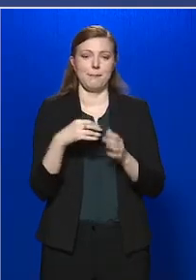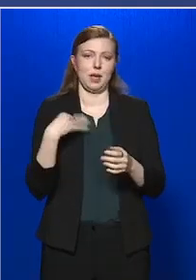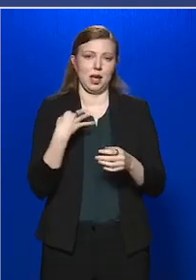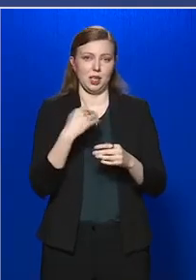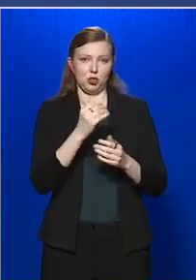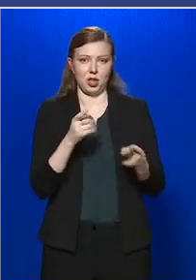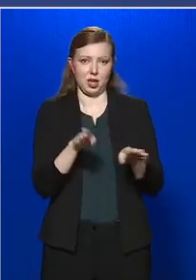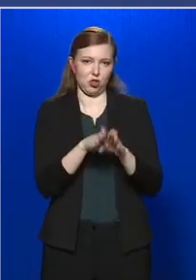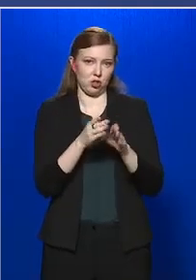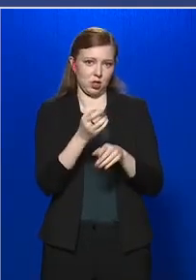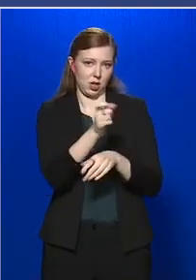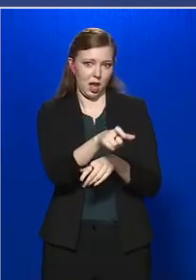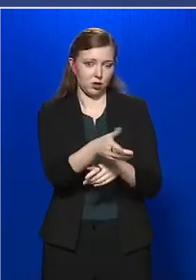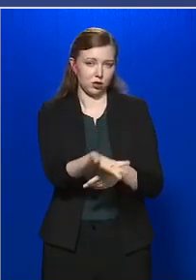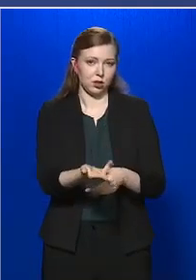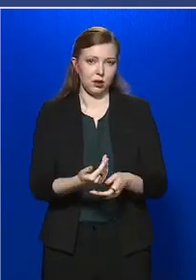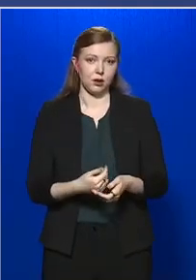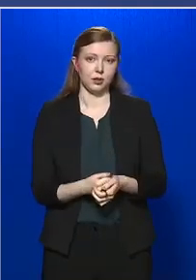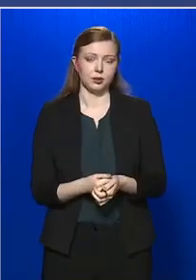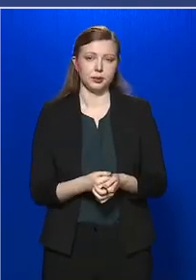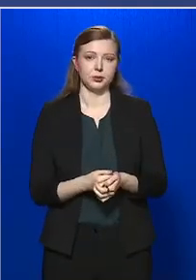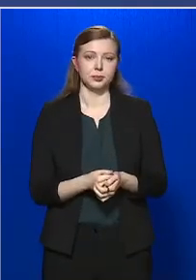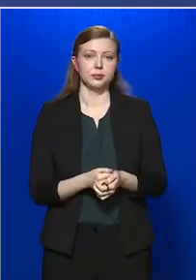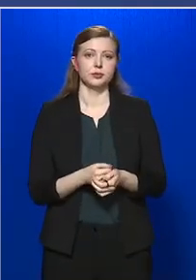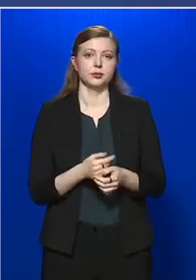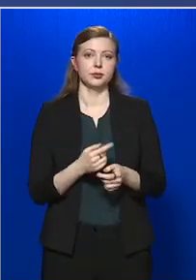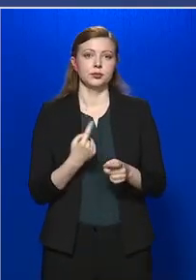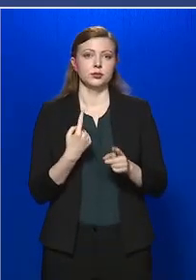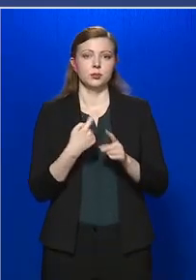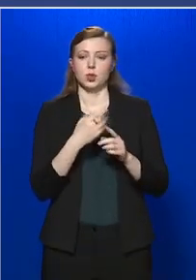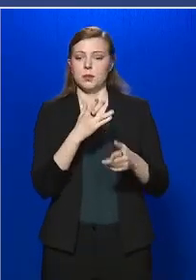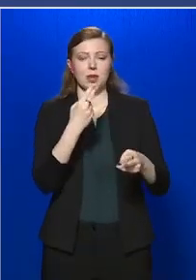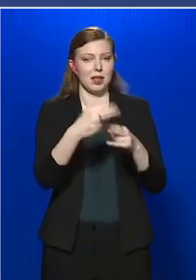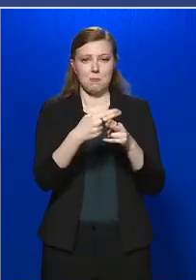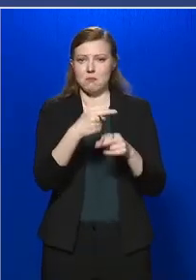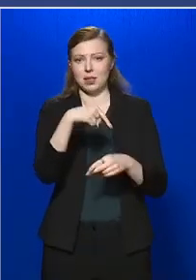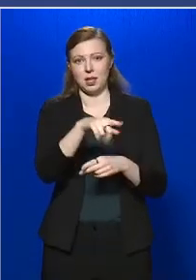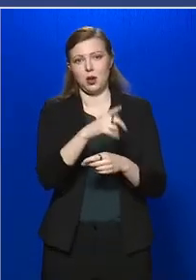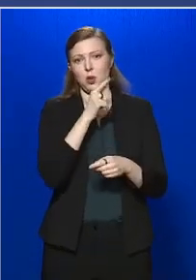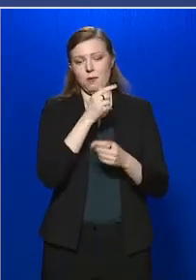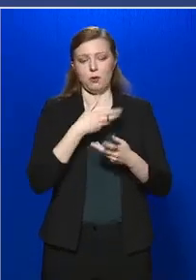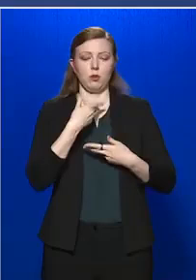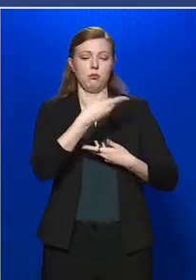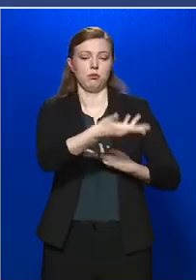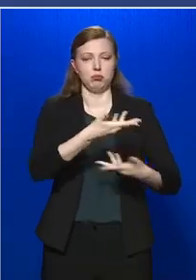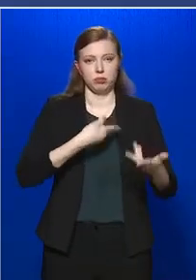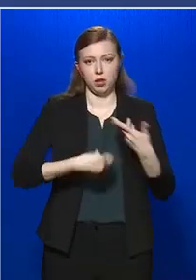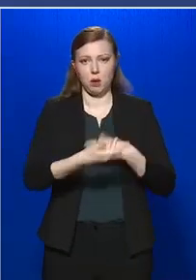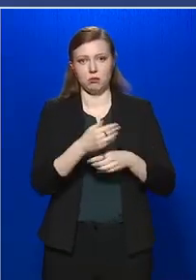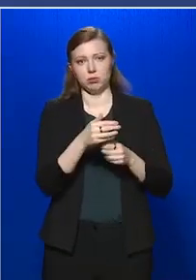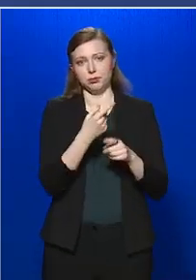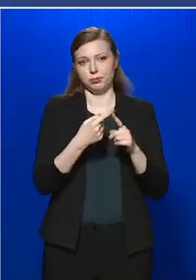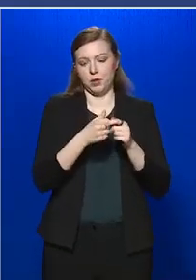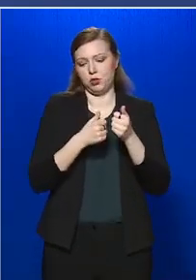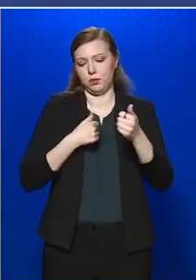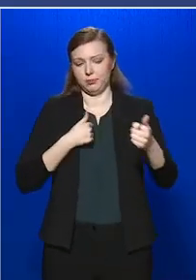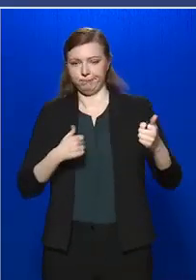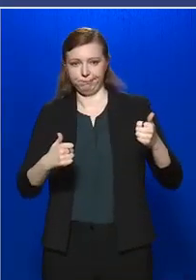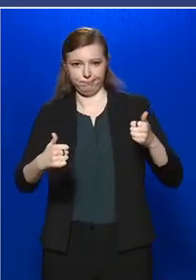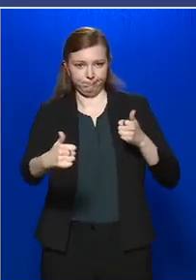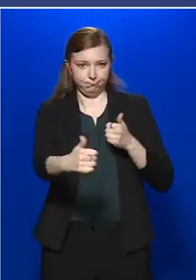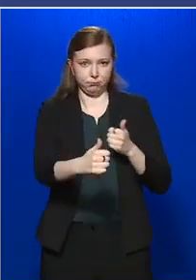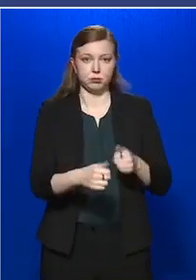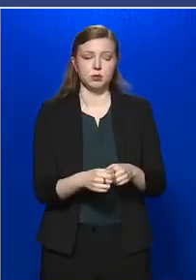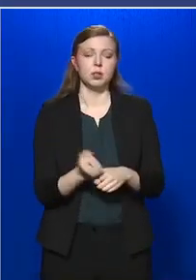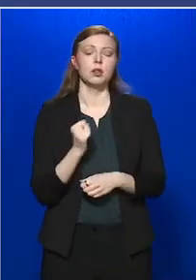társunknak, illetve a nem beteg társunknak a fertőződést. Ez nagyon fontos,